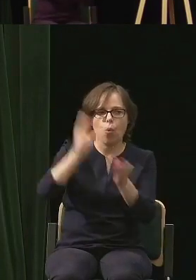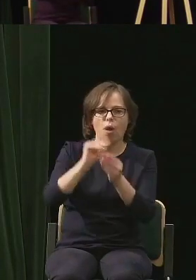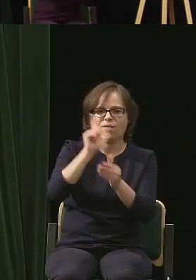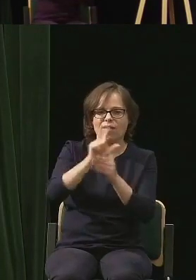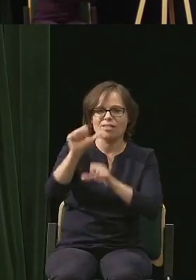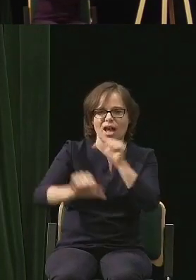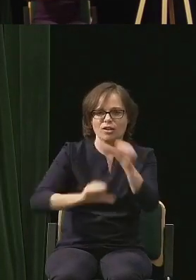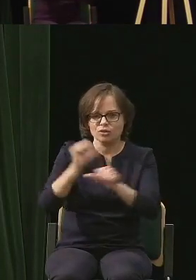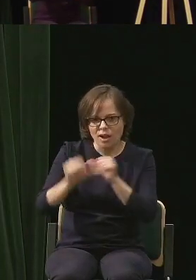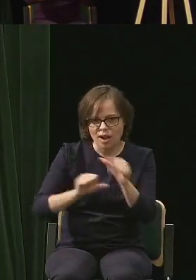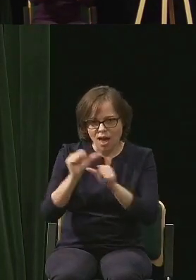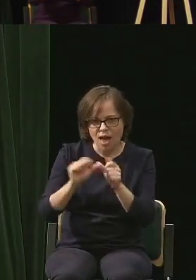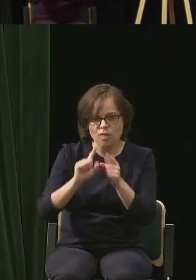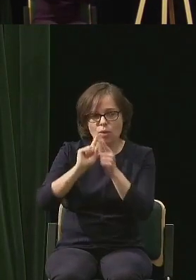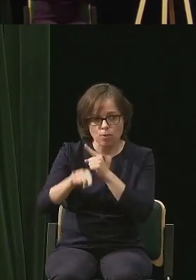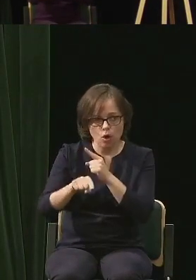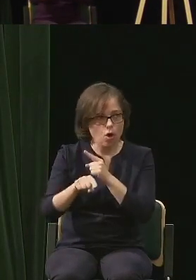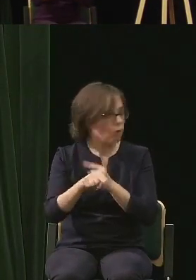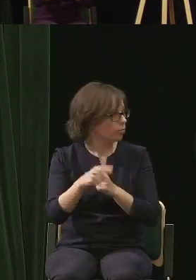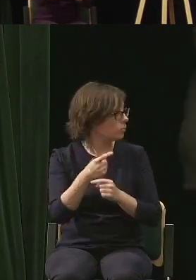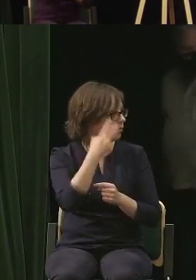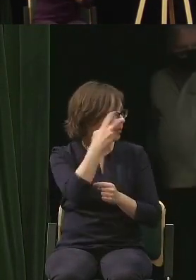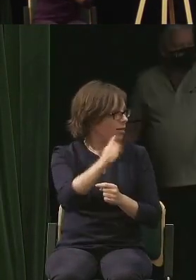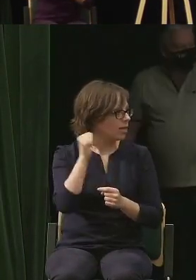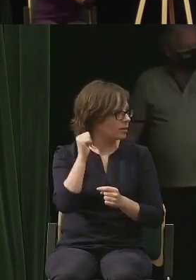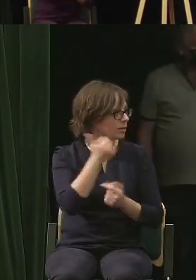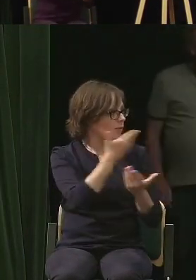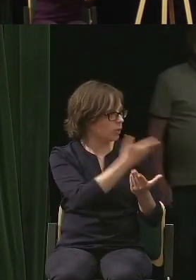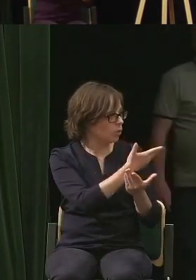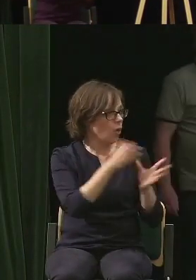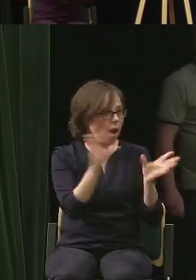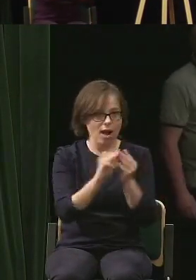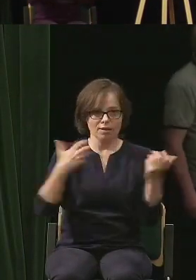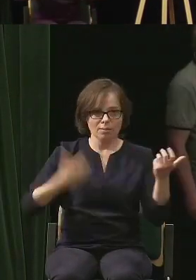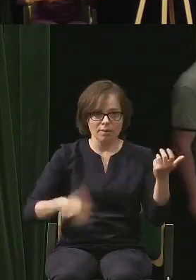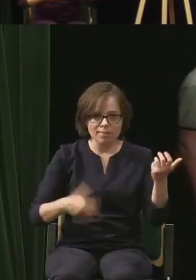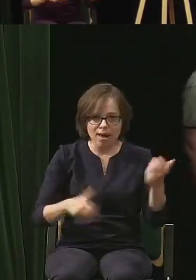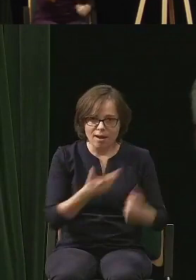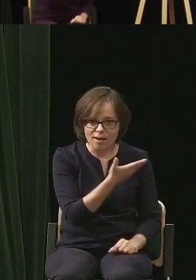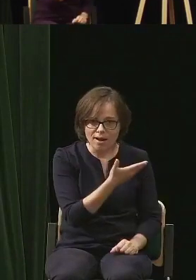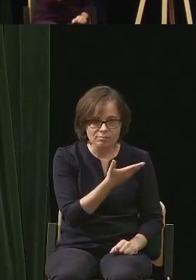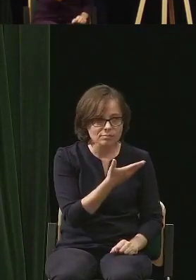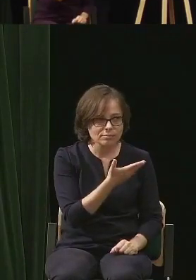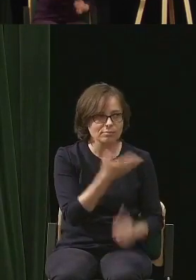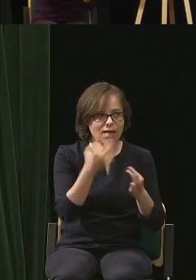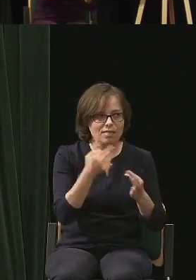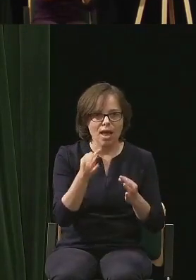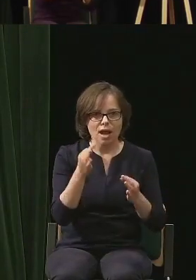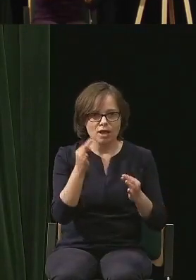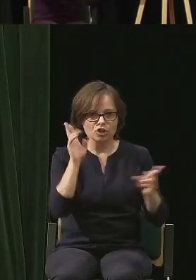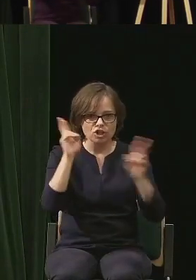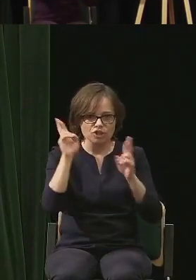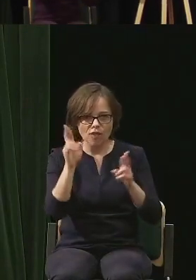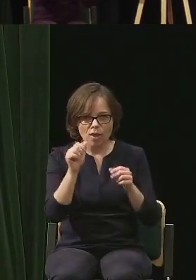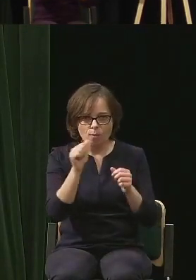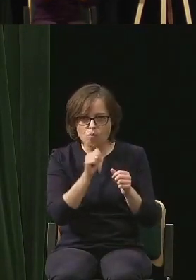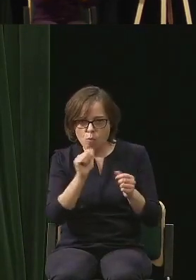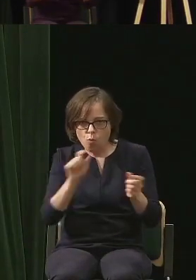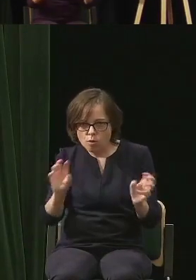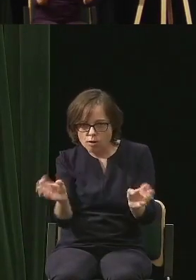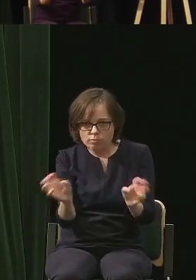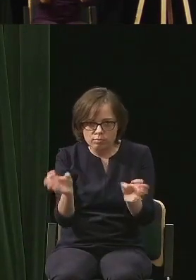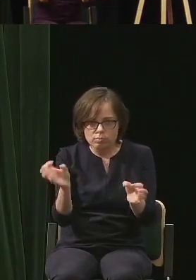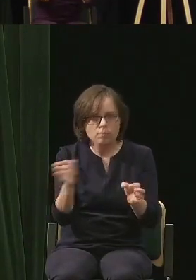za chwilę ten pan, który tutaj obok, tam z tyłu, stoi z tą piękną gitarą, teraz próbuje dźwięk. Jeszcze chwilę sobie tam po